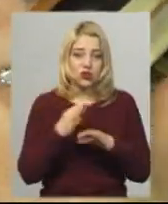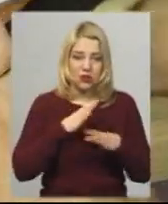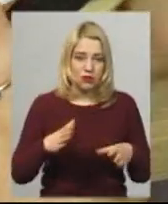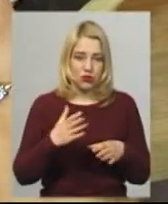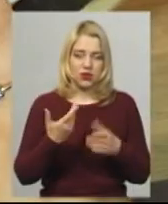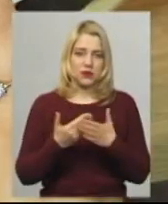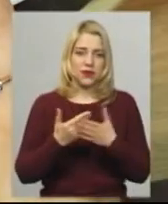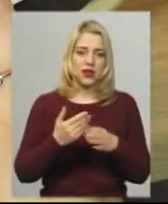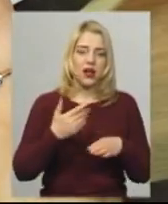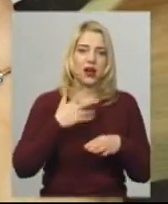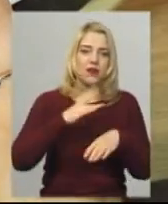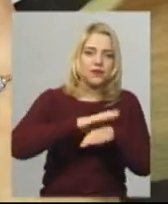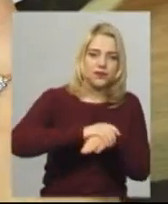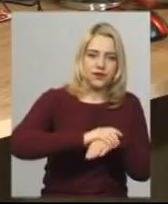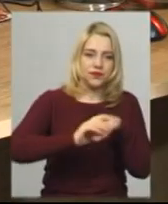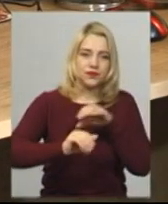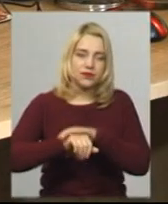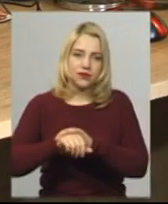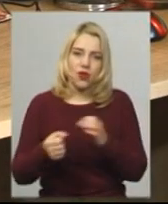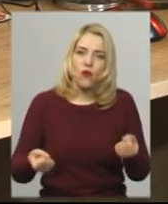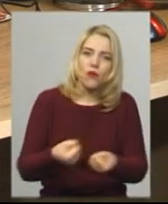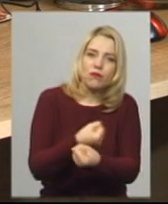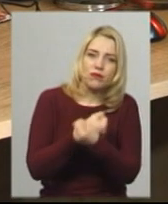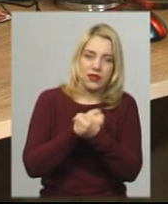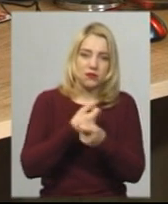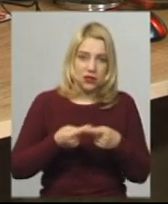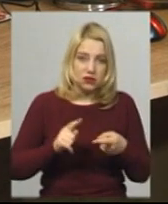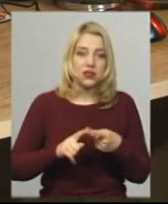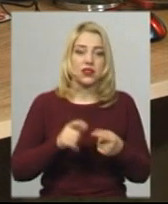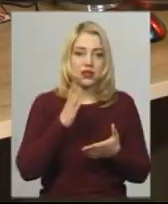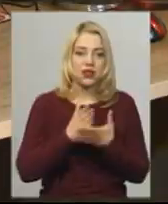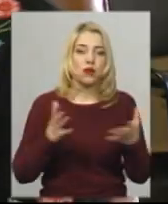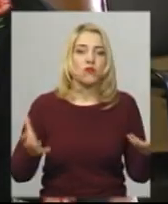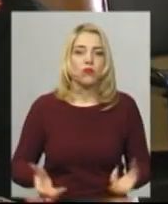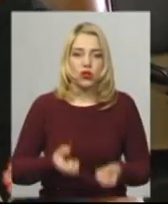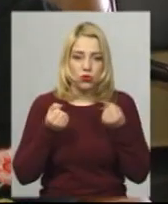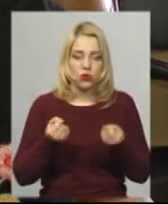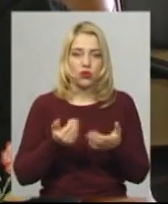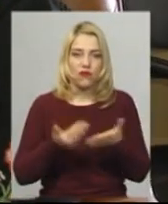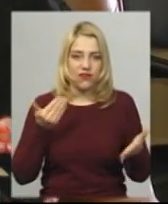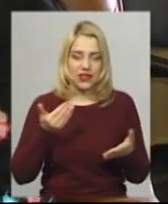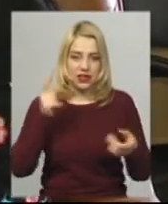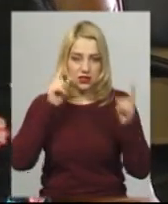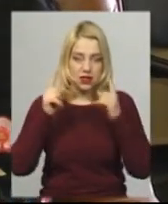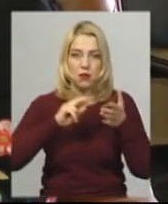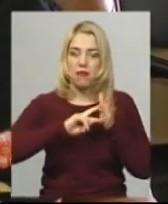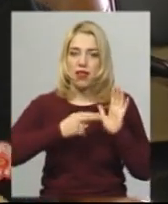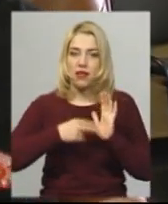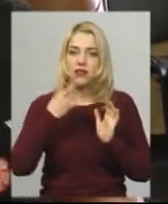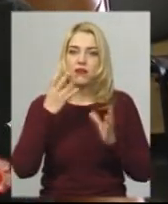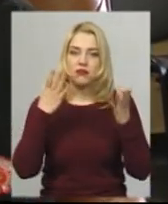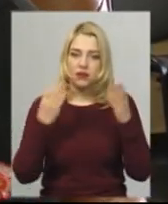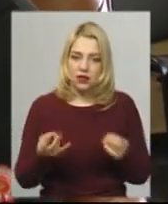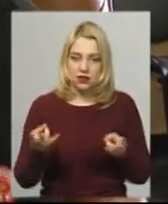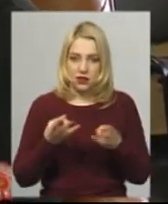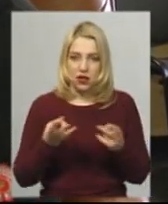дотиків, яких так не вистачало. Обійми дійсно є порятунком від стресу. Складайте план на день і таким чином